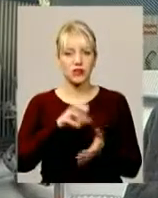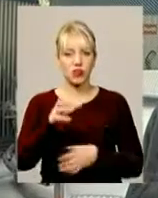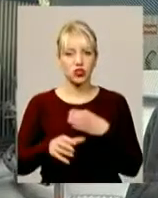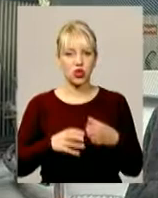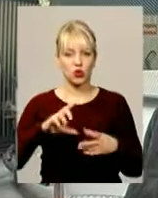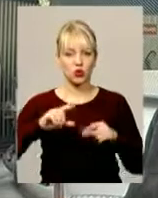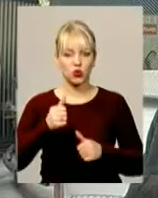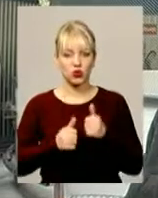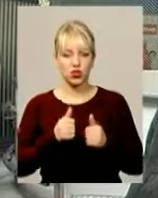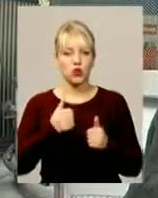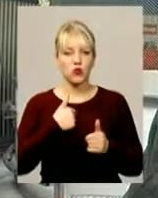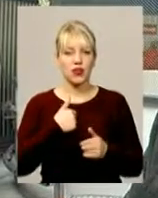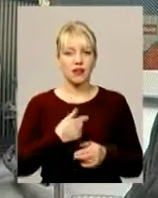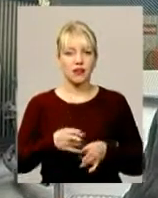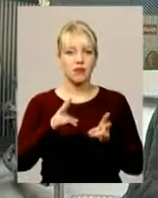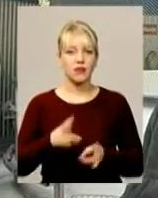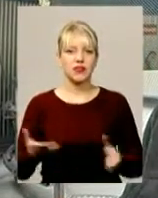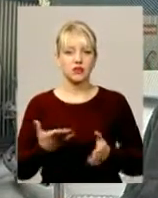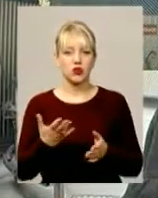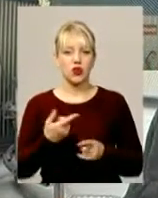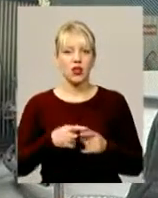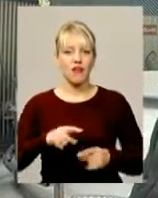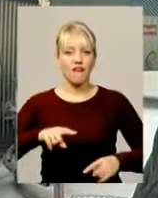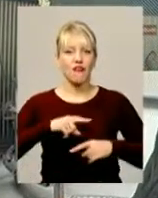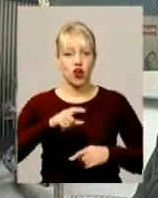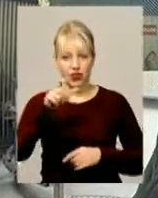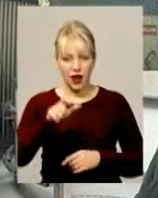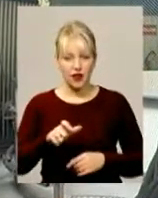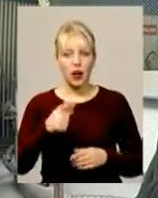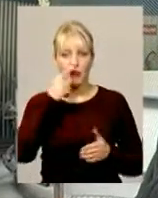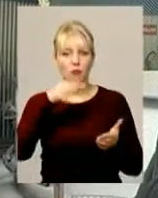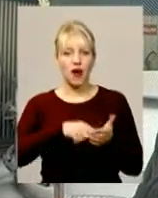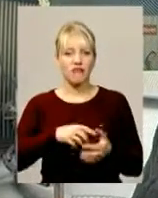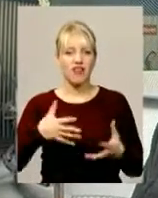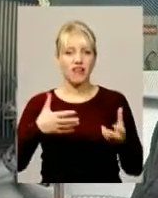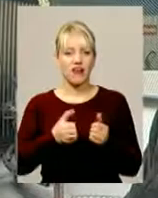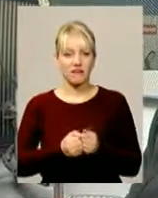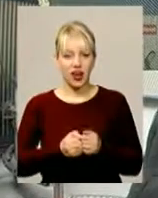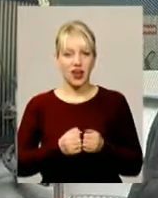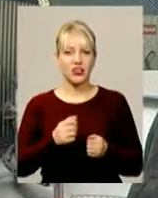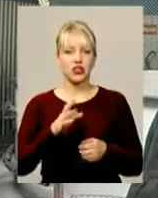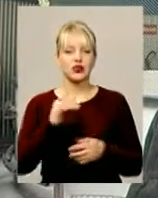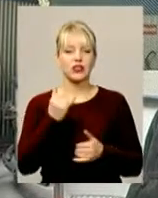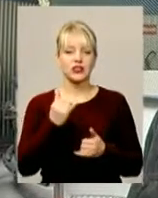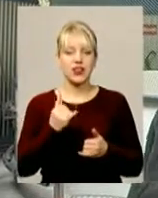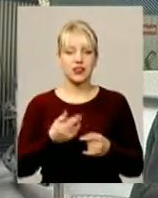проблеми. У нас воротар попав аварію, серйозно, покалічений, цілий рік лікувався. Зараз ми орендуємо воротаря,